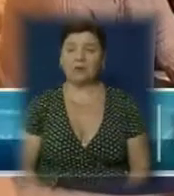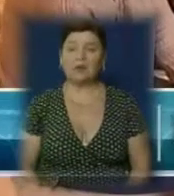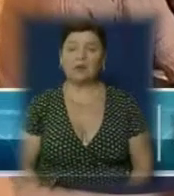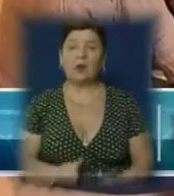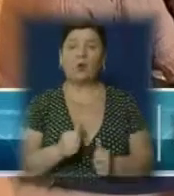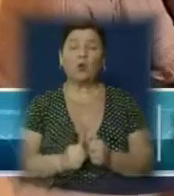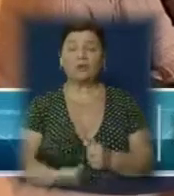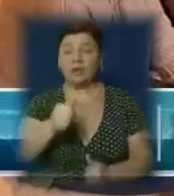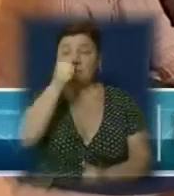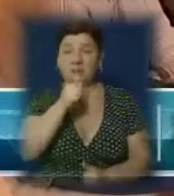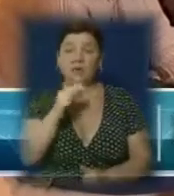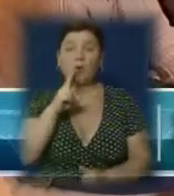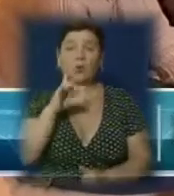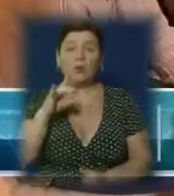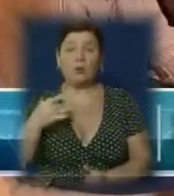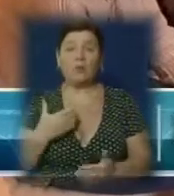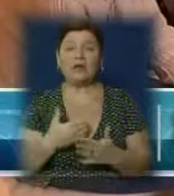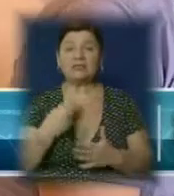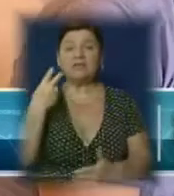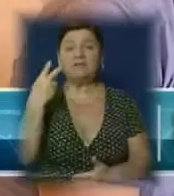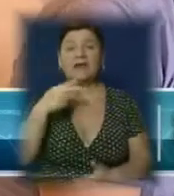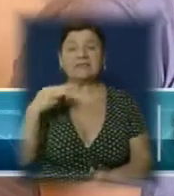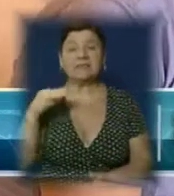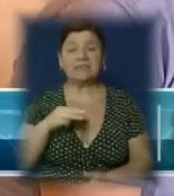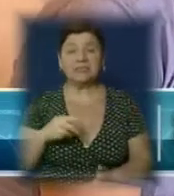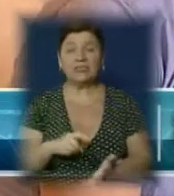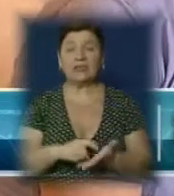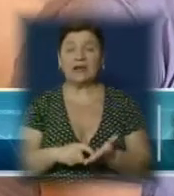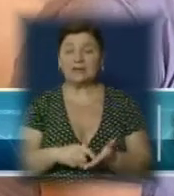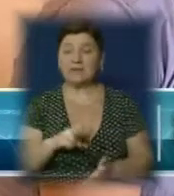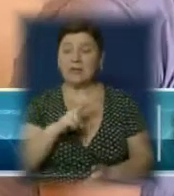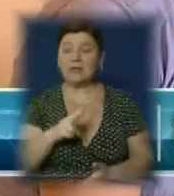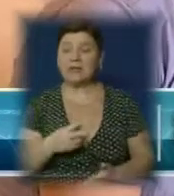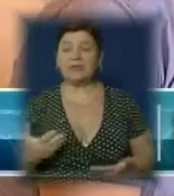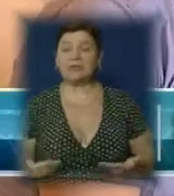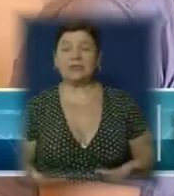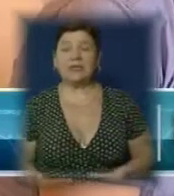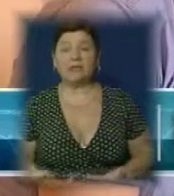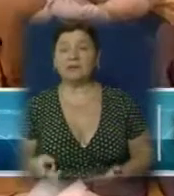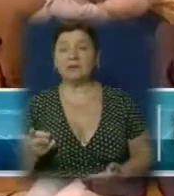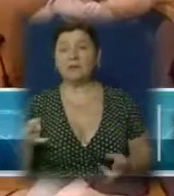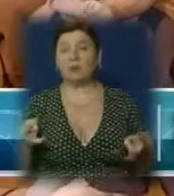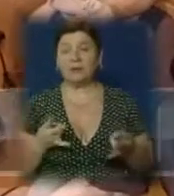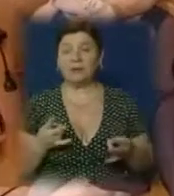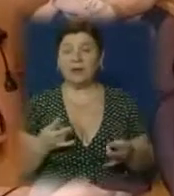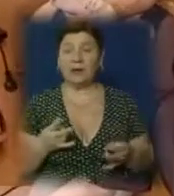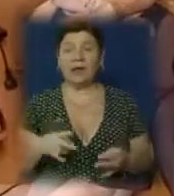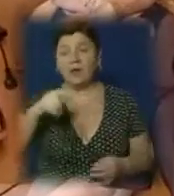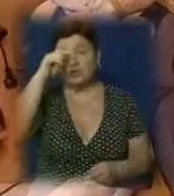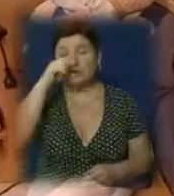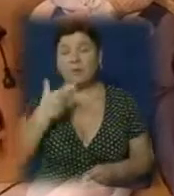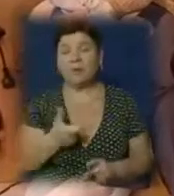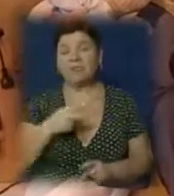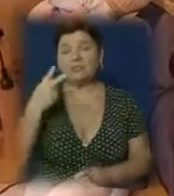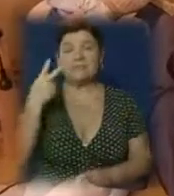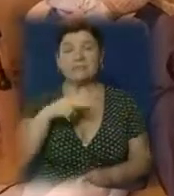Щомісяця сім'я Кулікових витрачає майже 20 тисяч гривень на медикаменти, які життєво необхідні для В'ячеслава. Чоловік більше 20 років